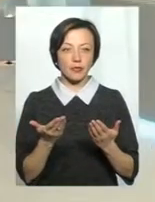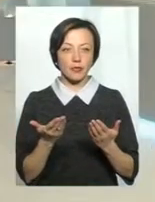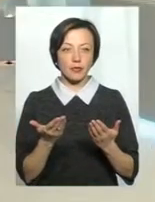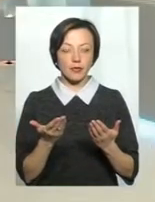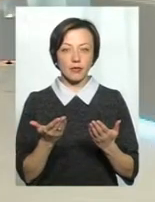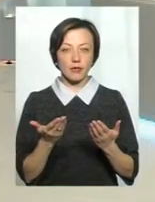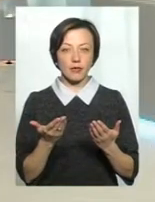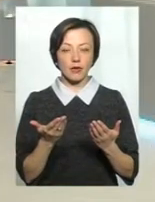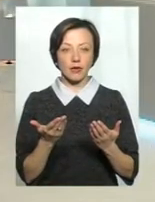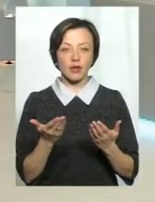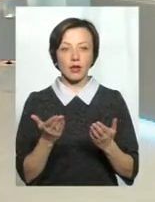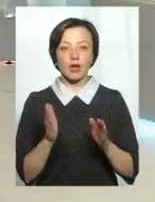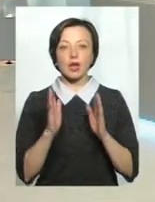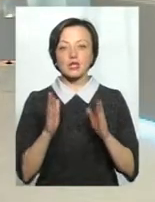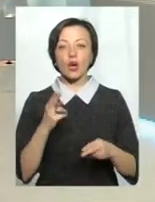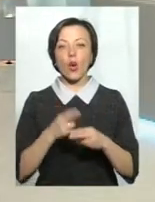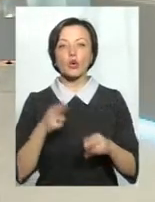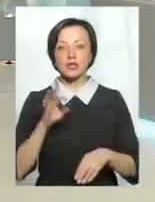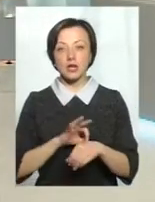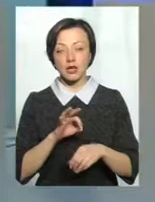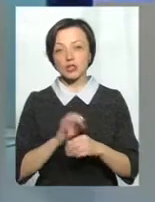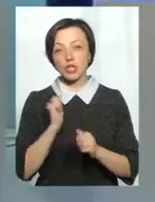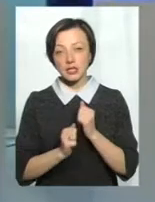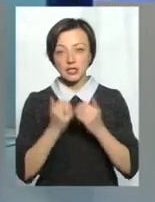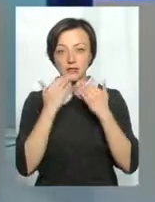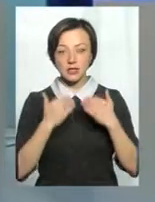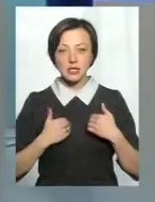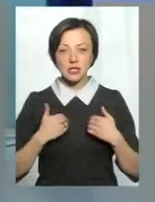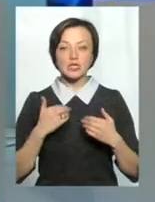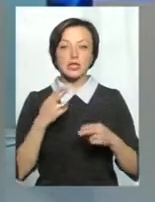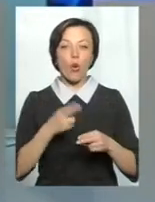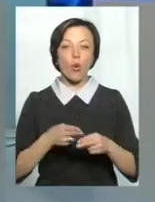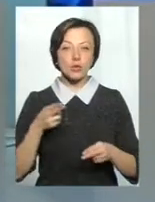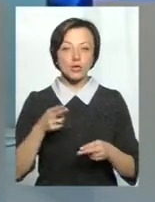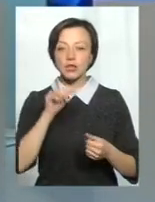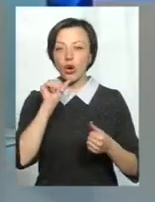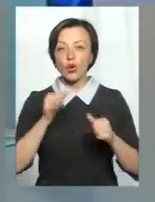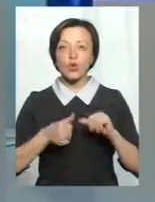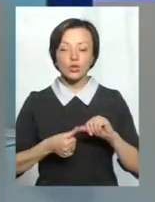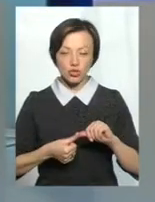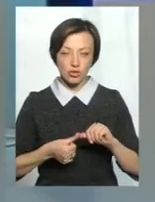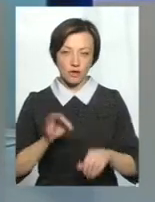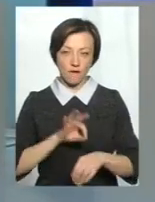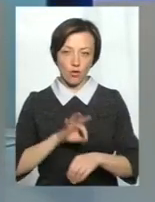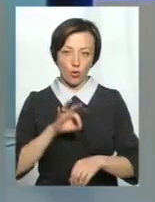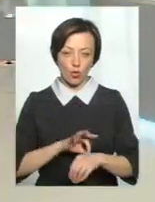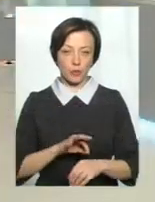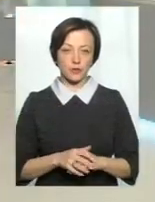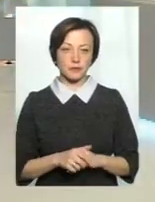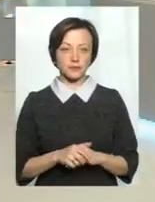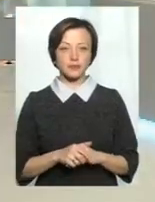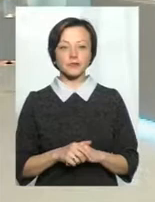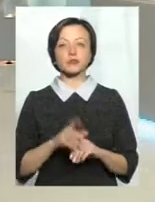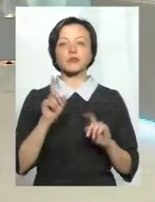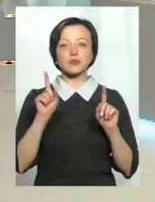вилікування, то тільки гострі захворювання. Но частіше до нас звертаються загостренням хронічних хвороб. Тут